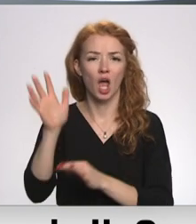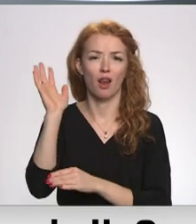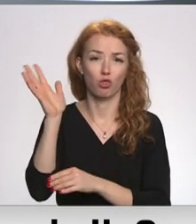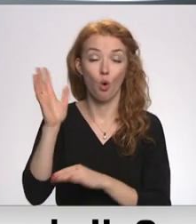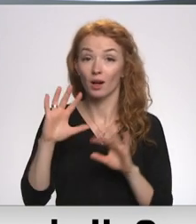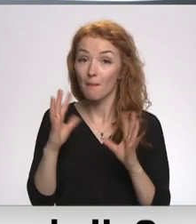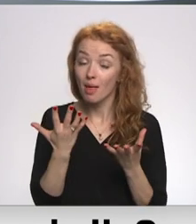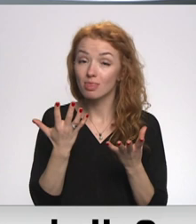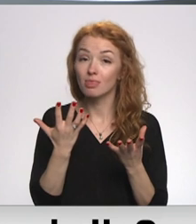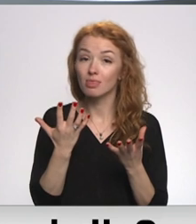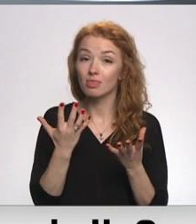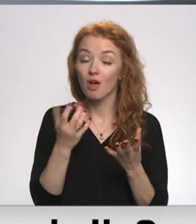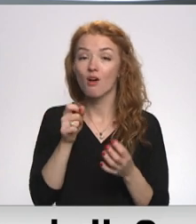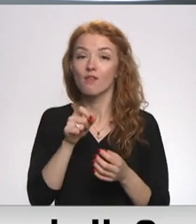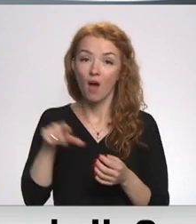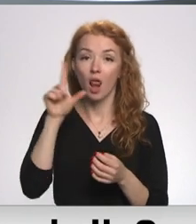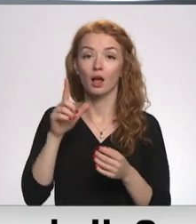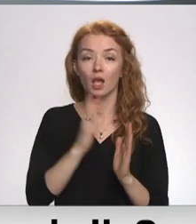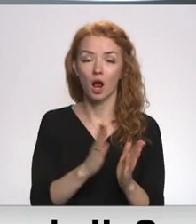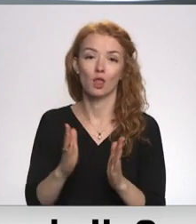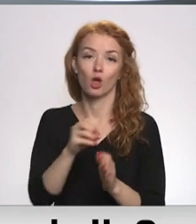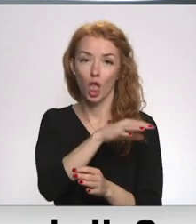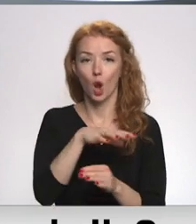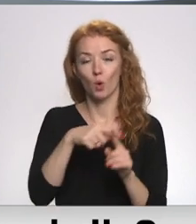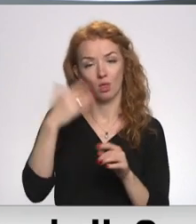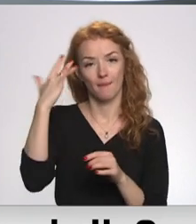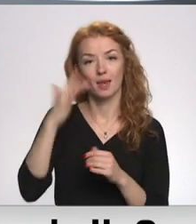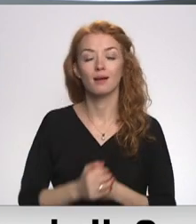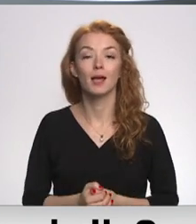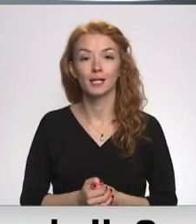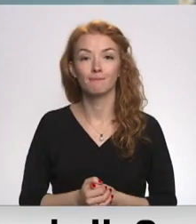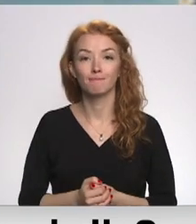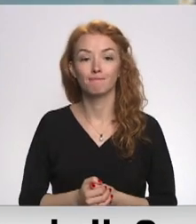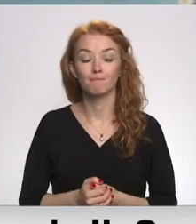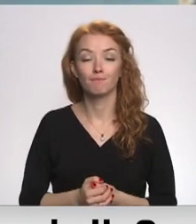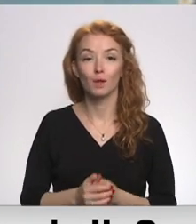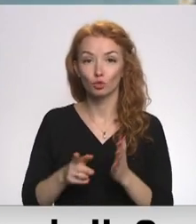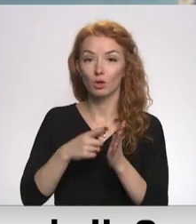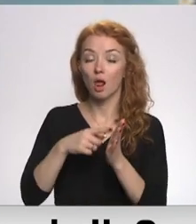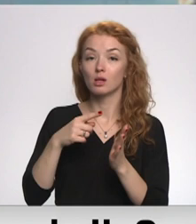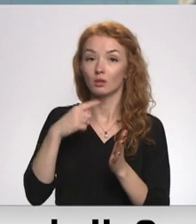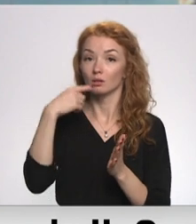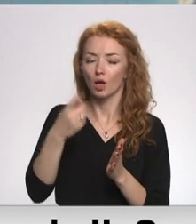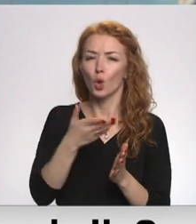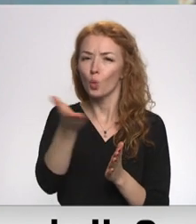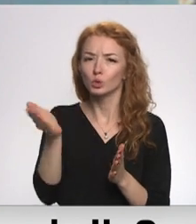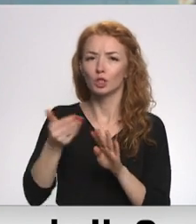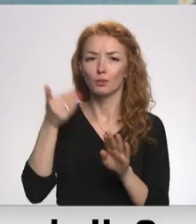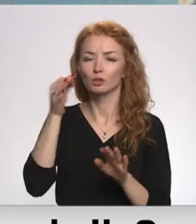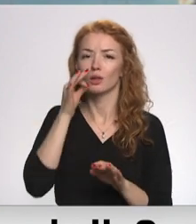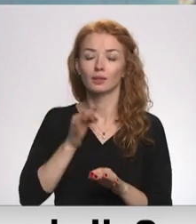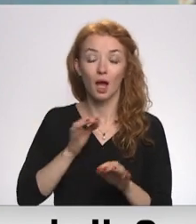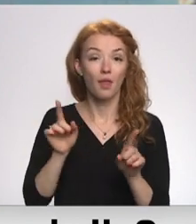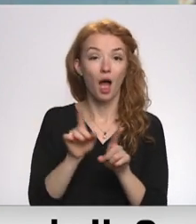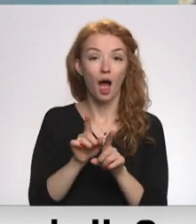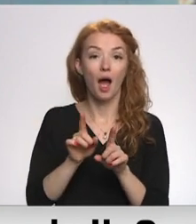teiktu vairāk domāt rietumiem. Jūs arī minējāt par šo gaidāmo,